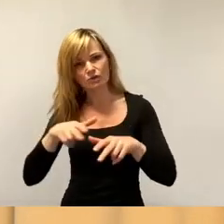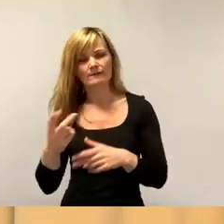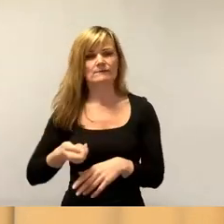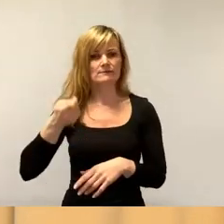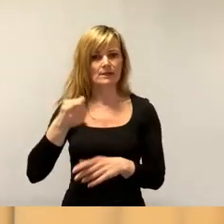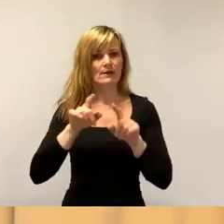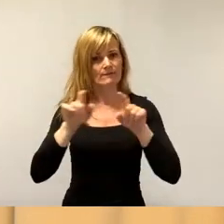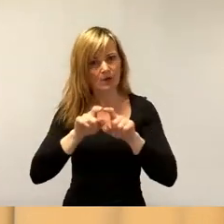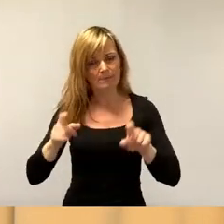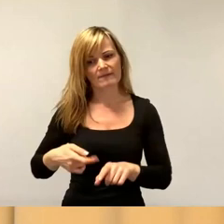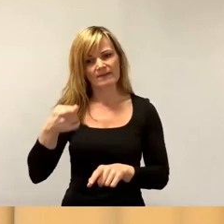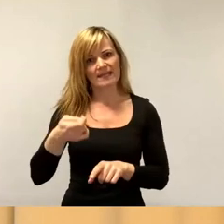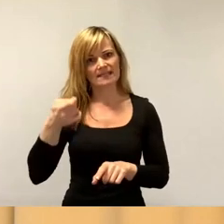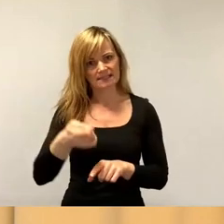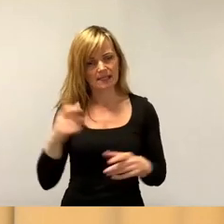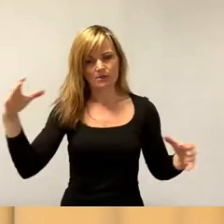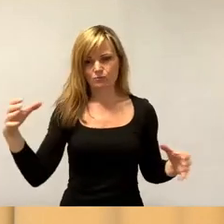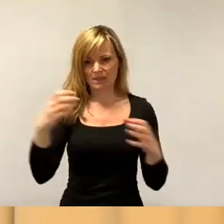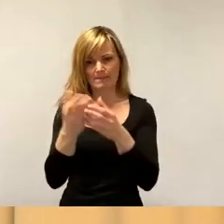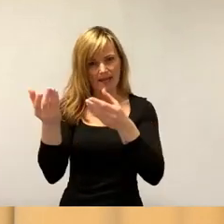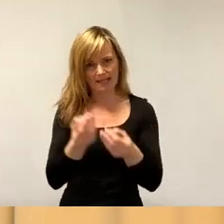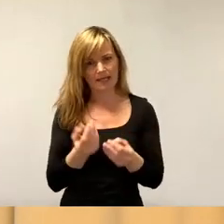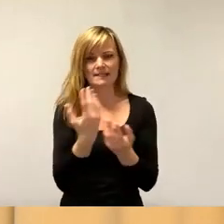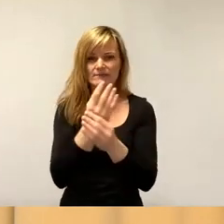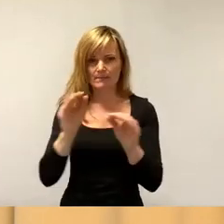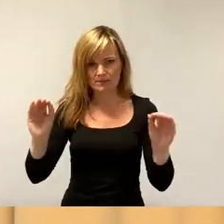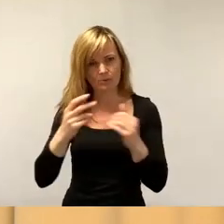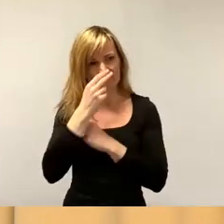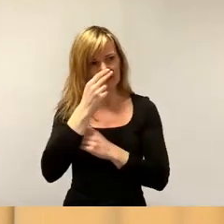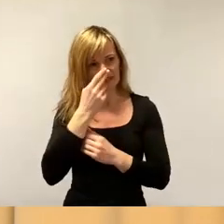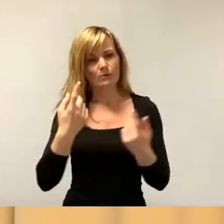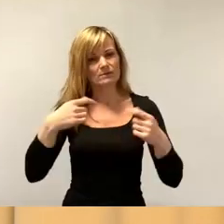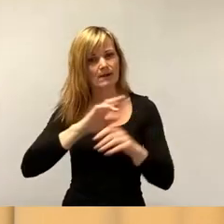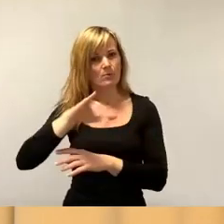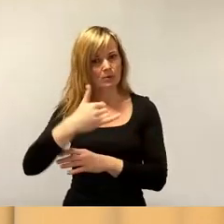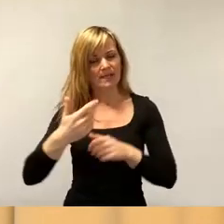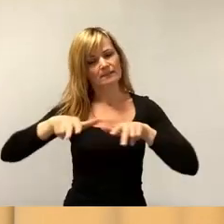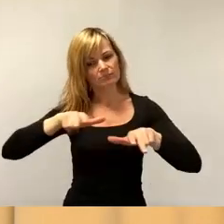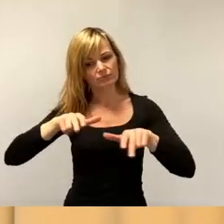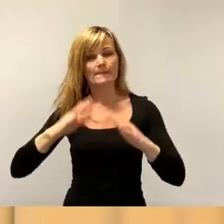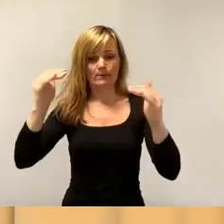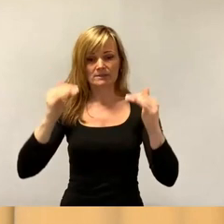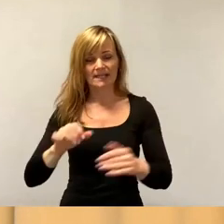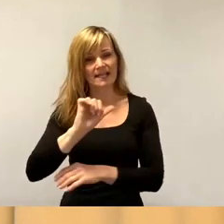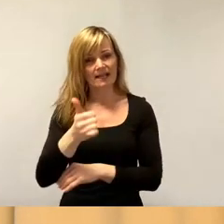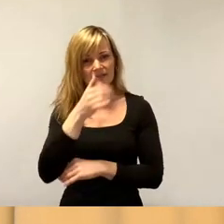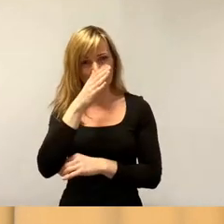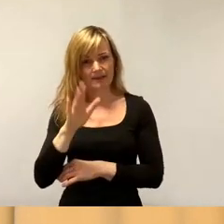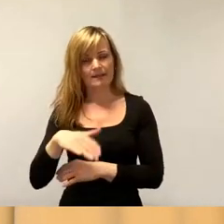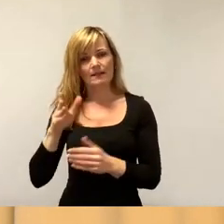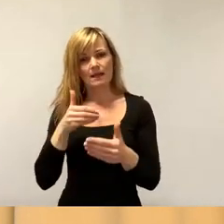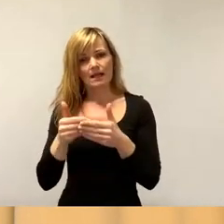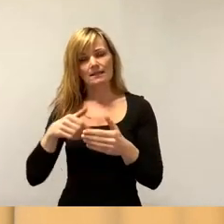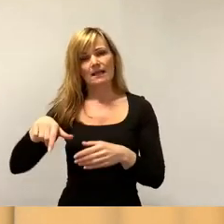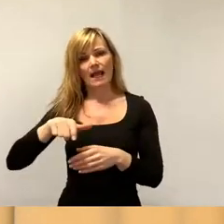um über Bauprojekte zu informieren und zu koordinieren. Und am 11. April wird es eine Anrainerkonferenz geben,